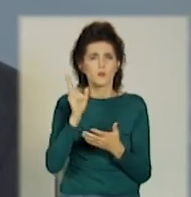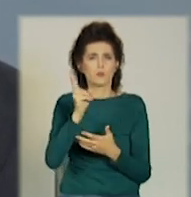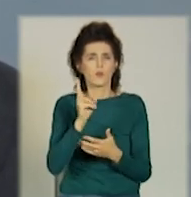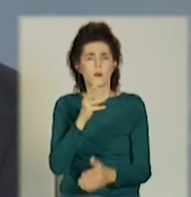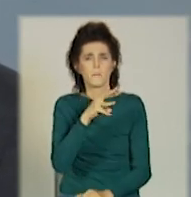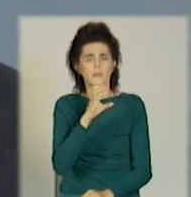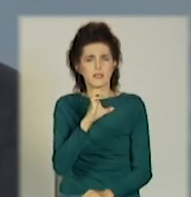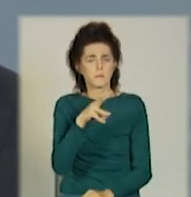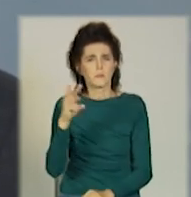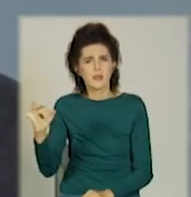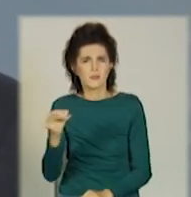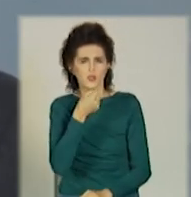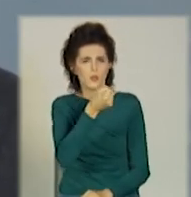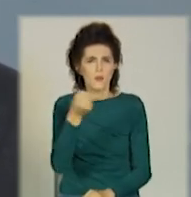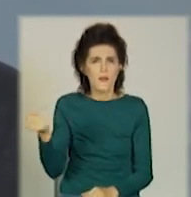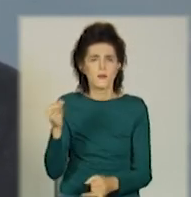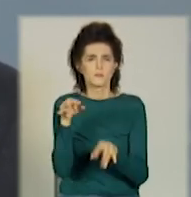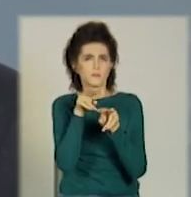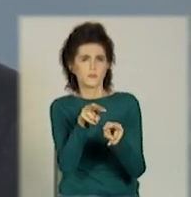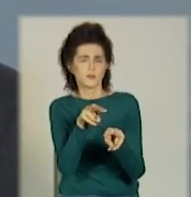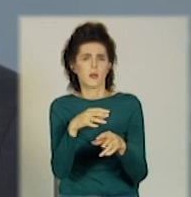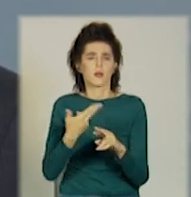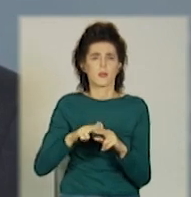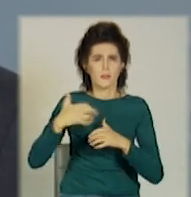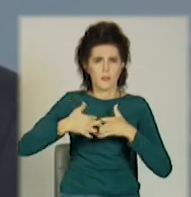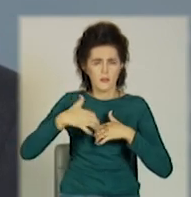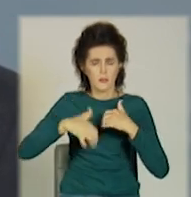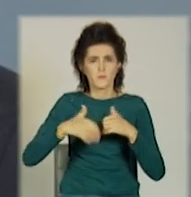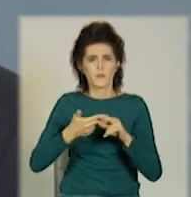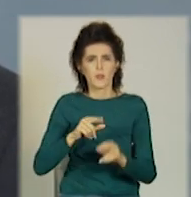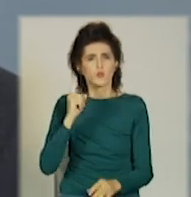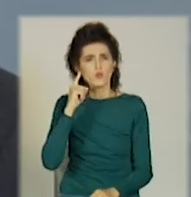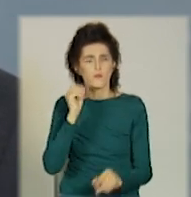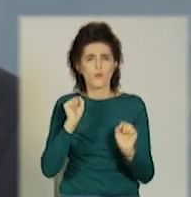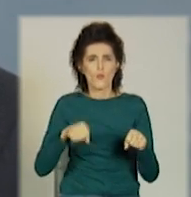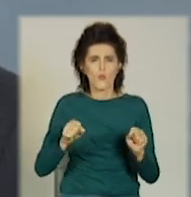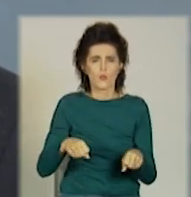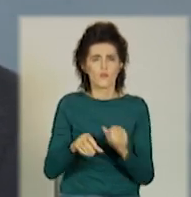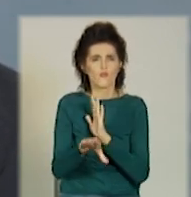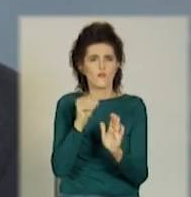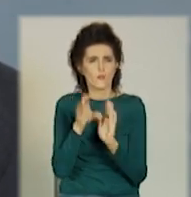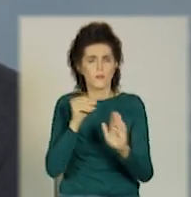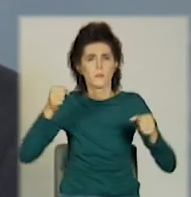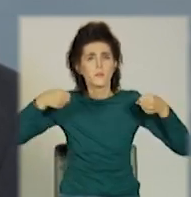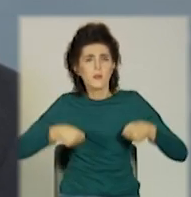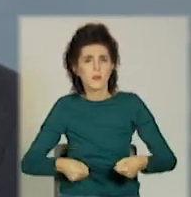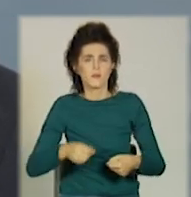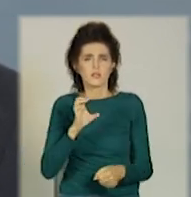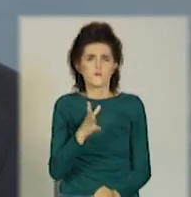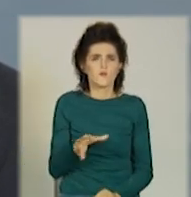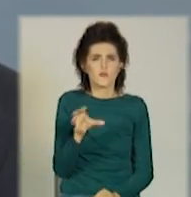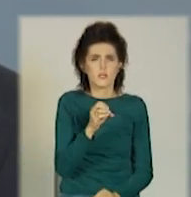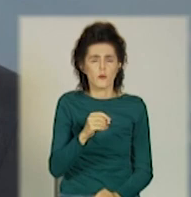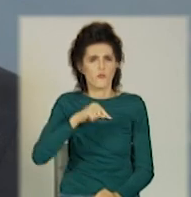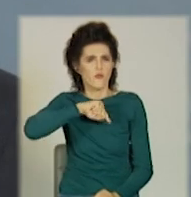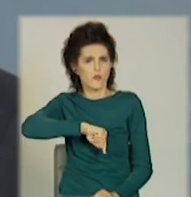міжнародних спостерігачів. З можливостю реалізації свого виборчого праву усіма внутрішньо